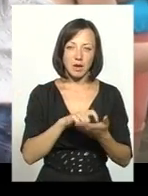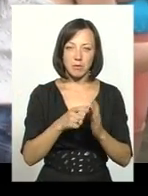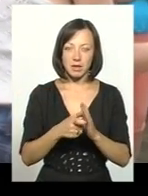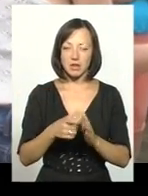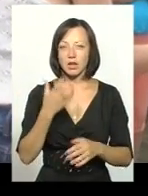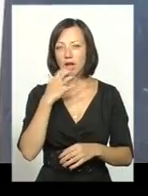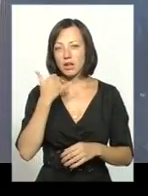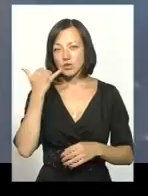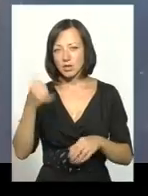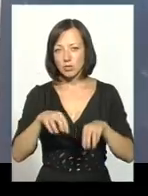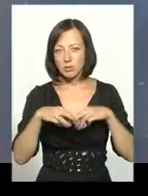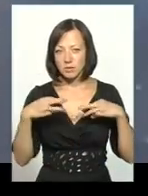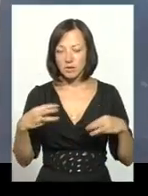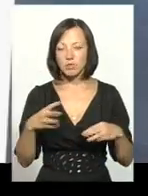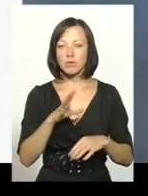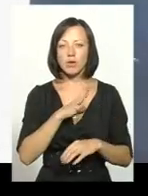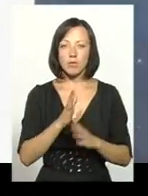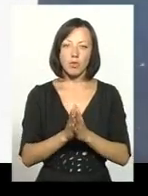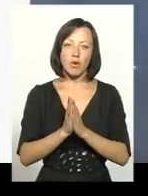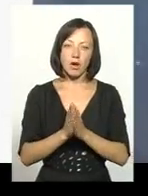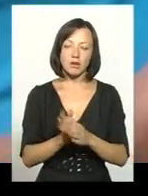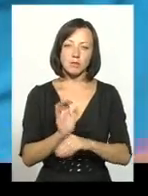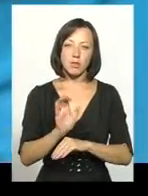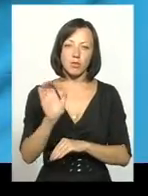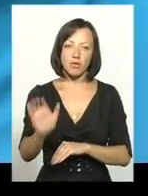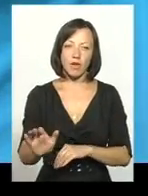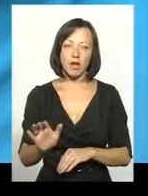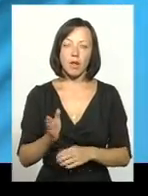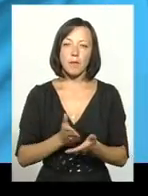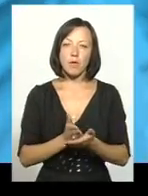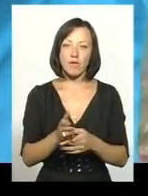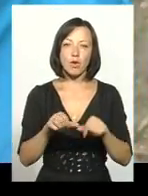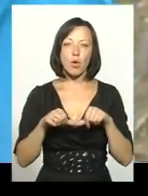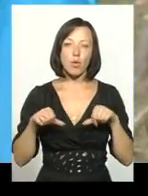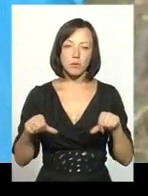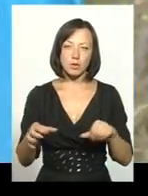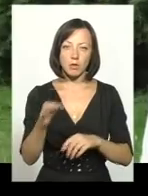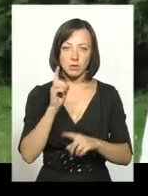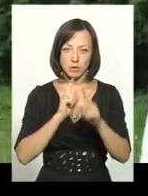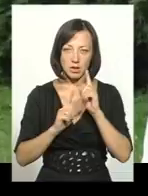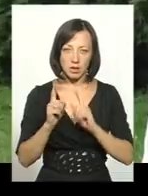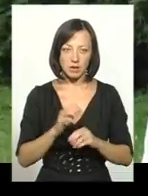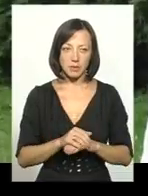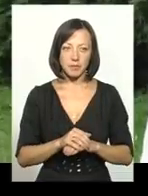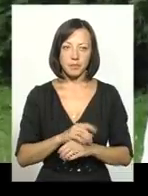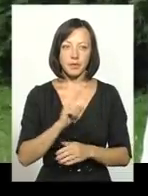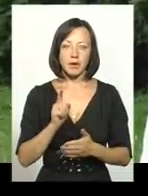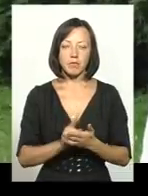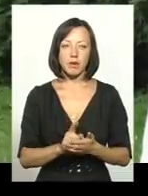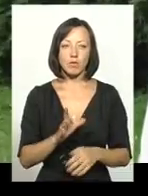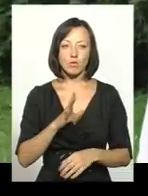на гарячу рядову лінію телефонували. Прохання спрямували уже і в профільну комісію обласної ради. Мають бути місця,